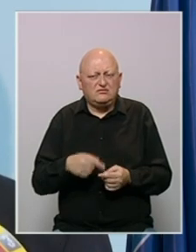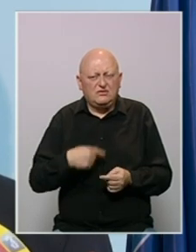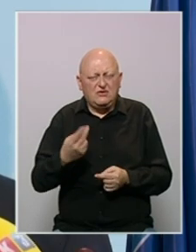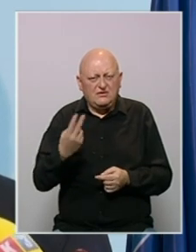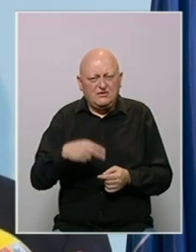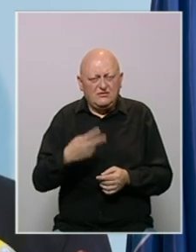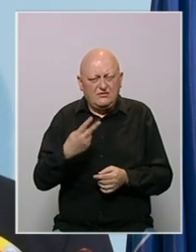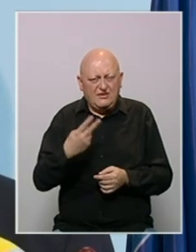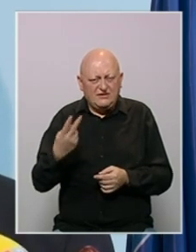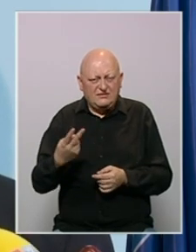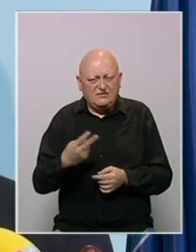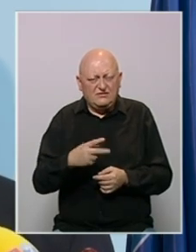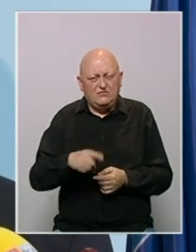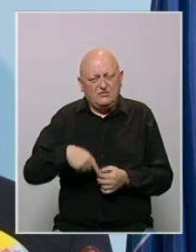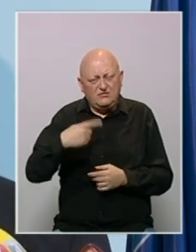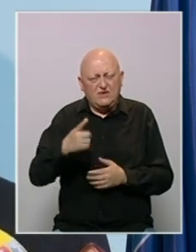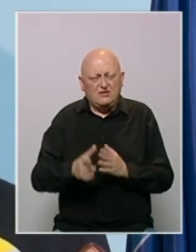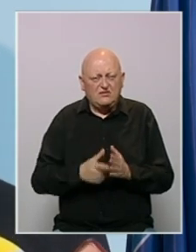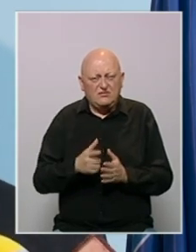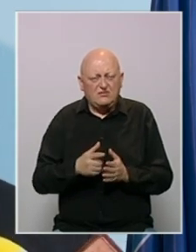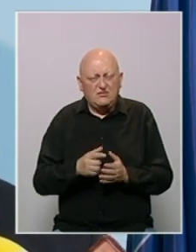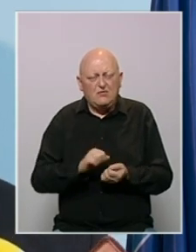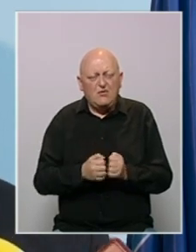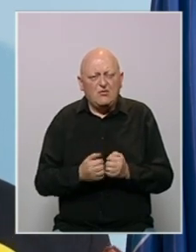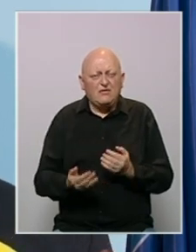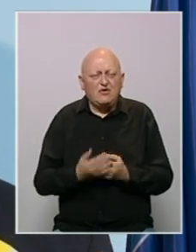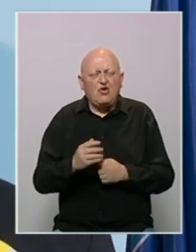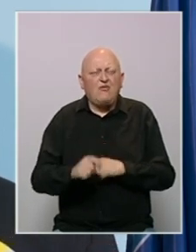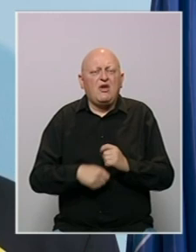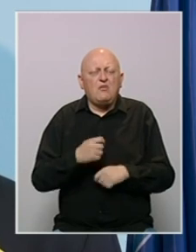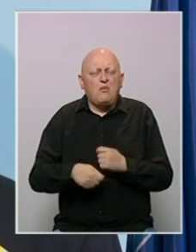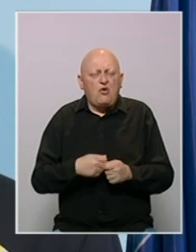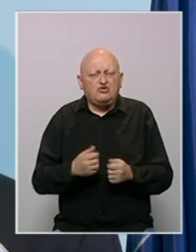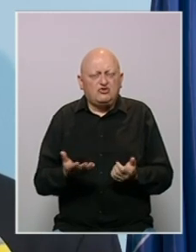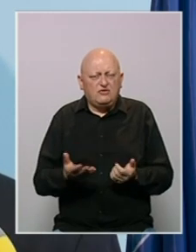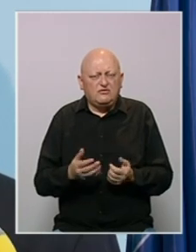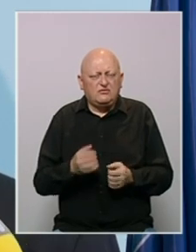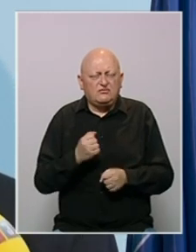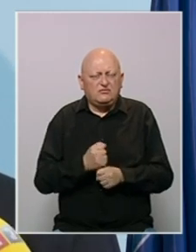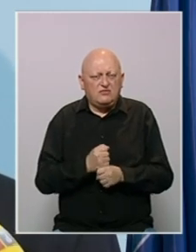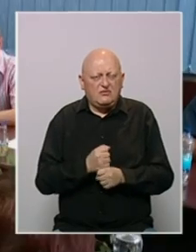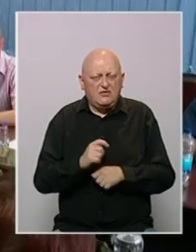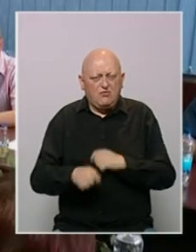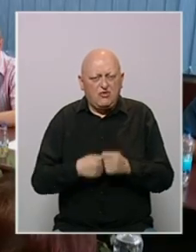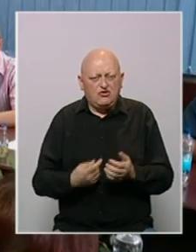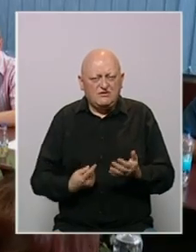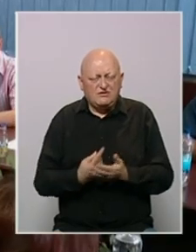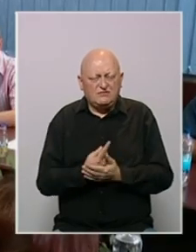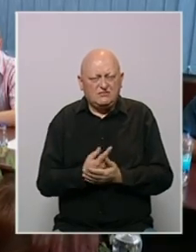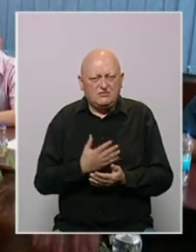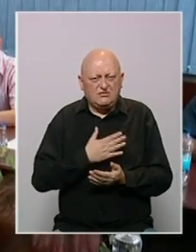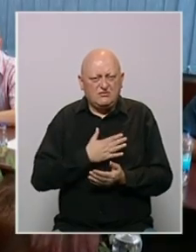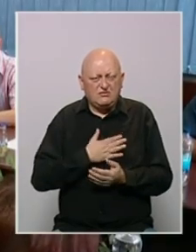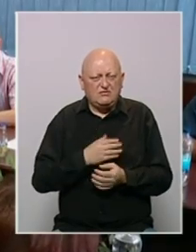2022. i u narednom periodu da se borimo za nove poslove, da osvarenjem poslovnih rezultata i